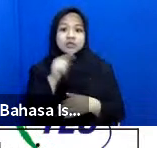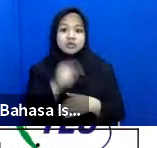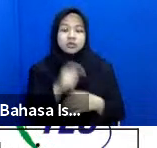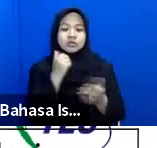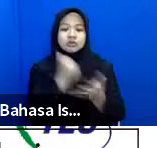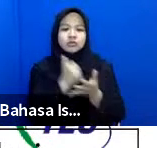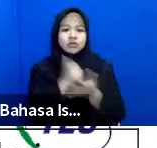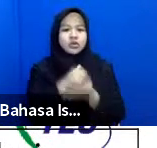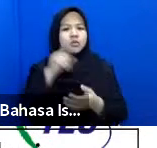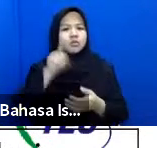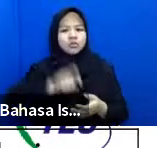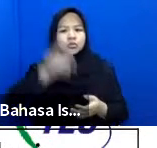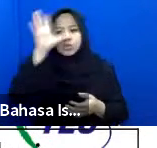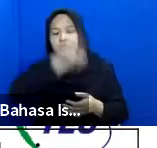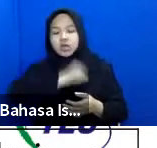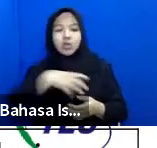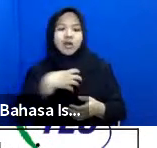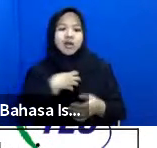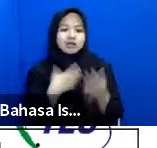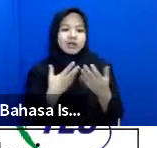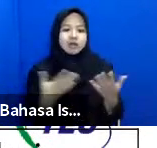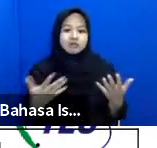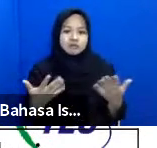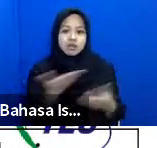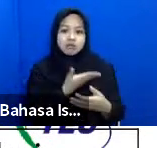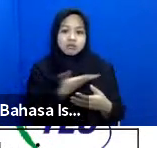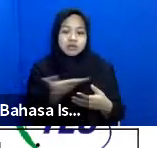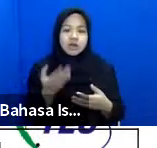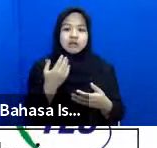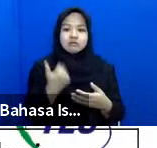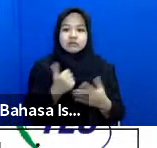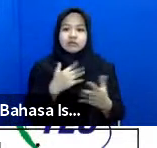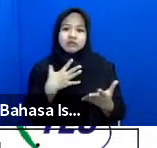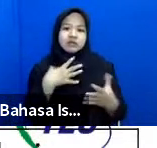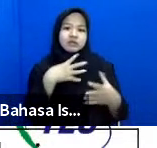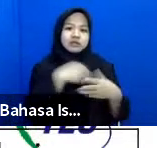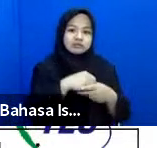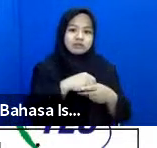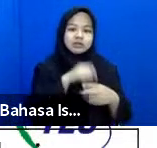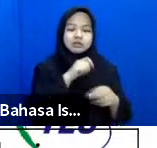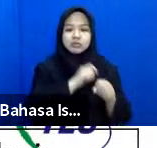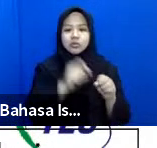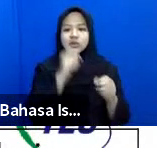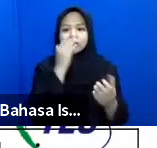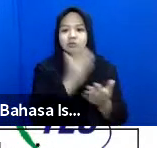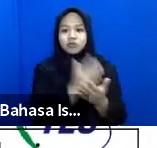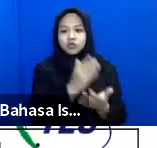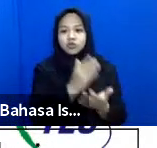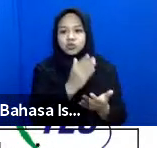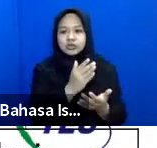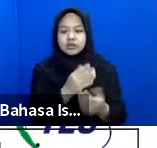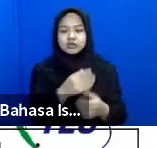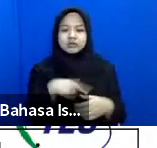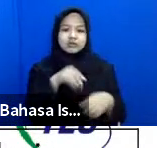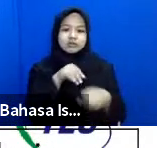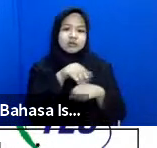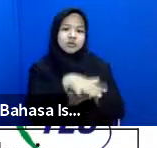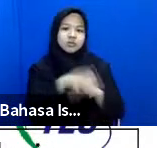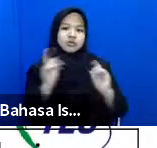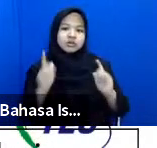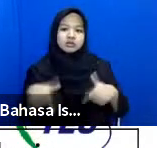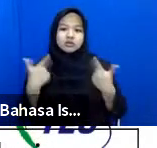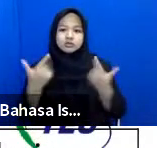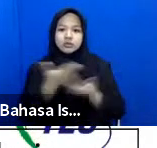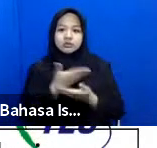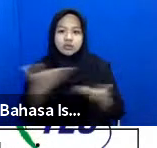perlu mengetahui hak-hak mereka sehingga mereka dapat berpartisipasi dalam pengambilan keputusan yang mempengaruhi kehidupan mereka